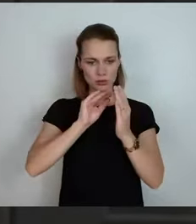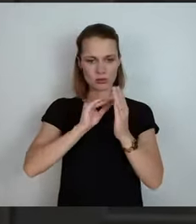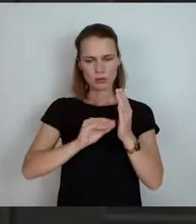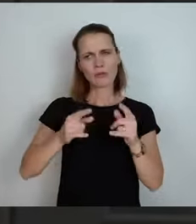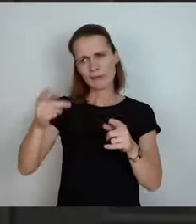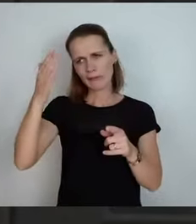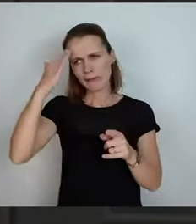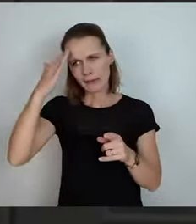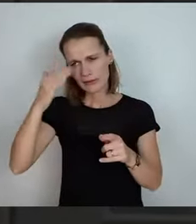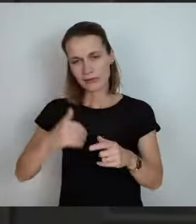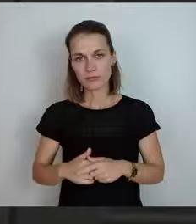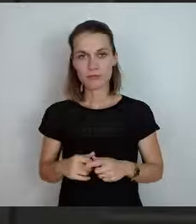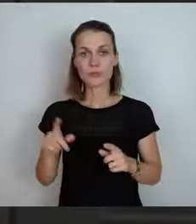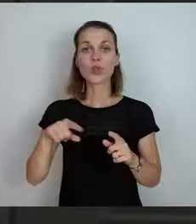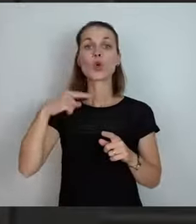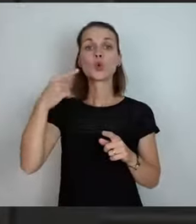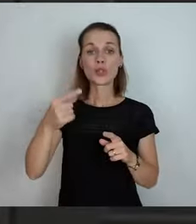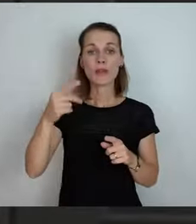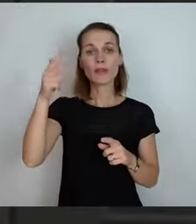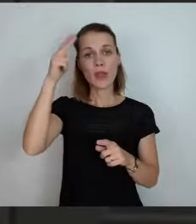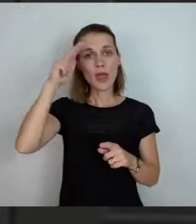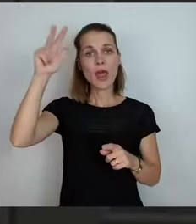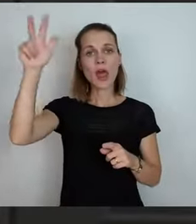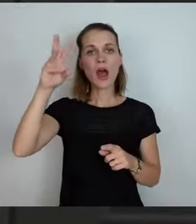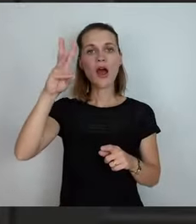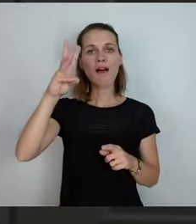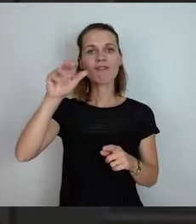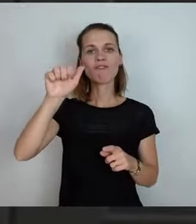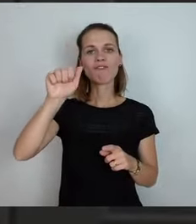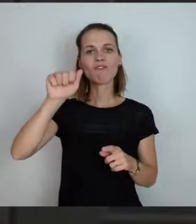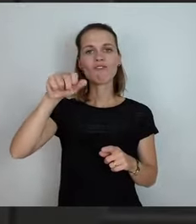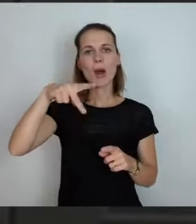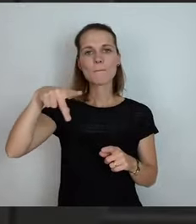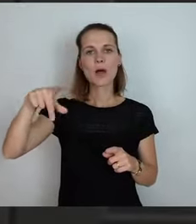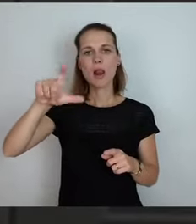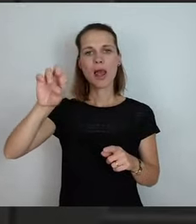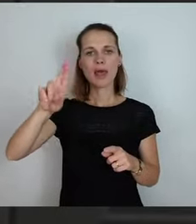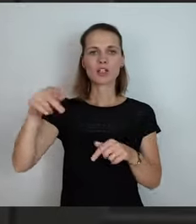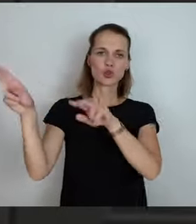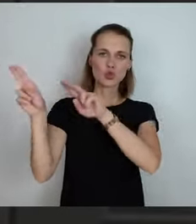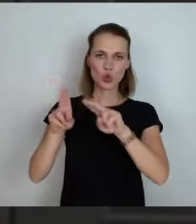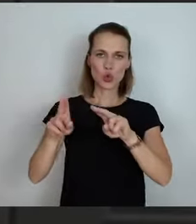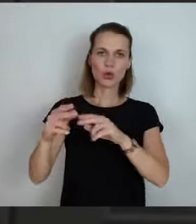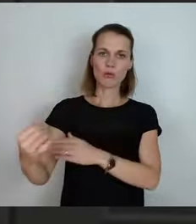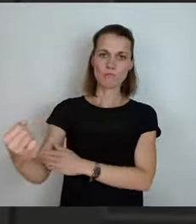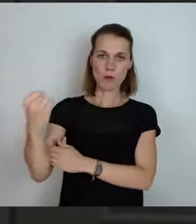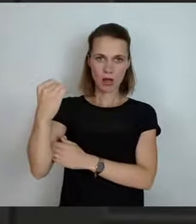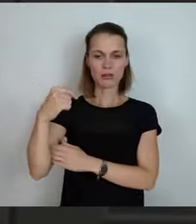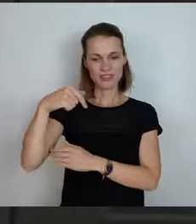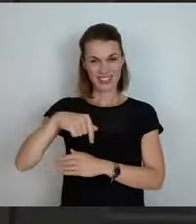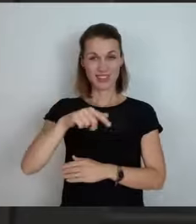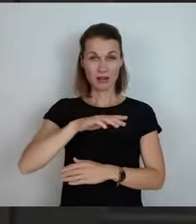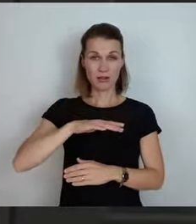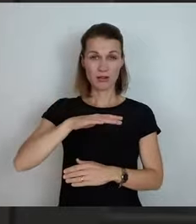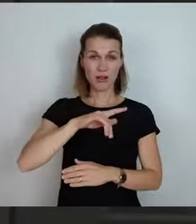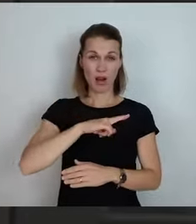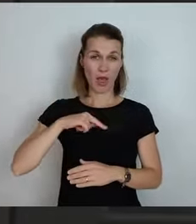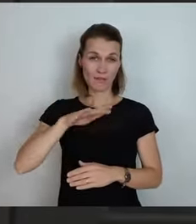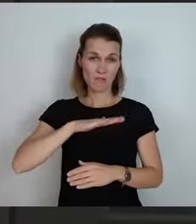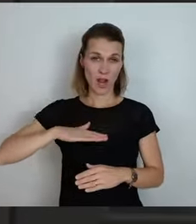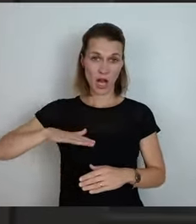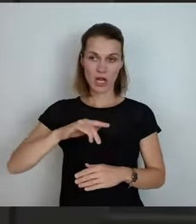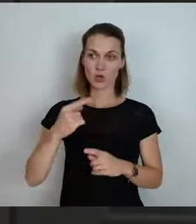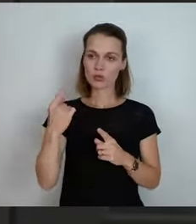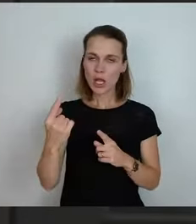Und dann kam der Herr Wabler wieder an die Macht hier in Lengefeld und der hat dafür gesorgt, dass an der